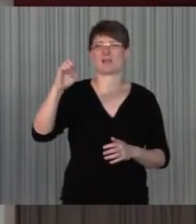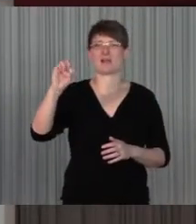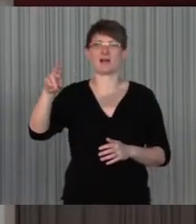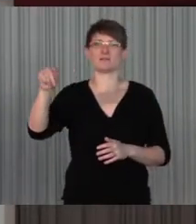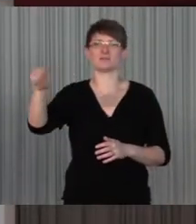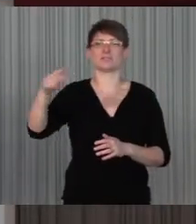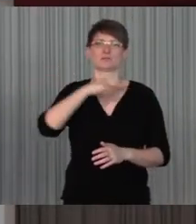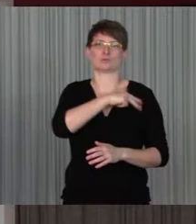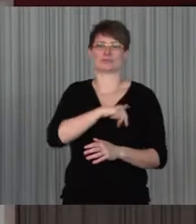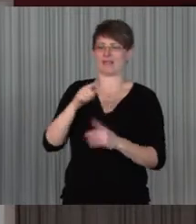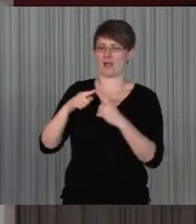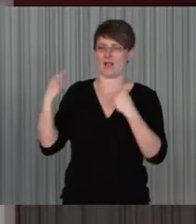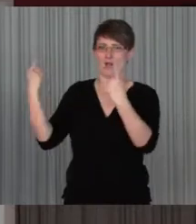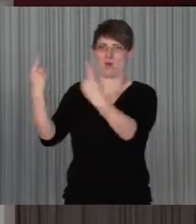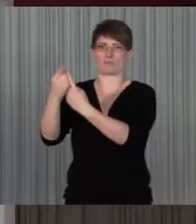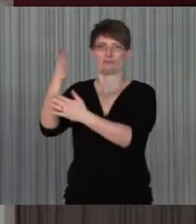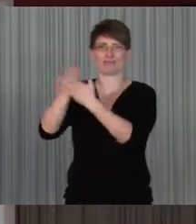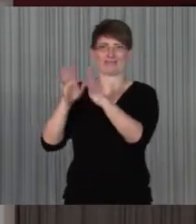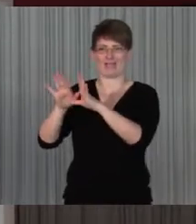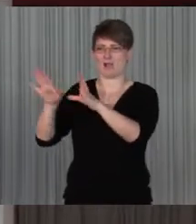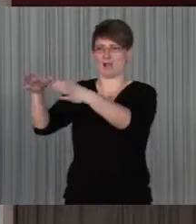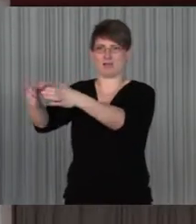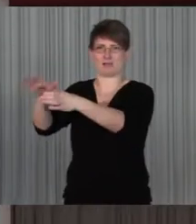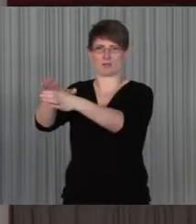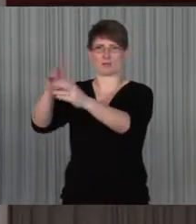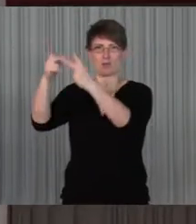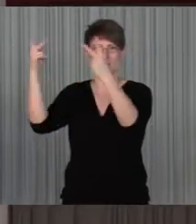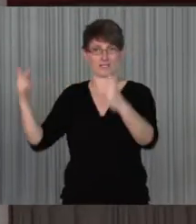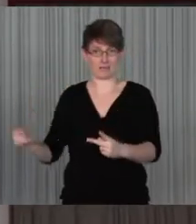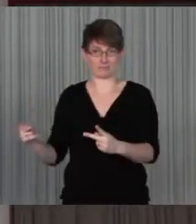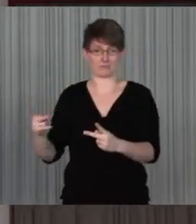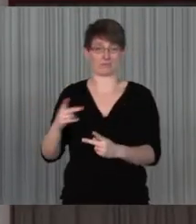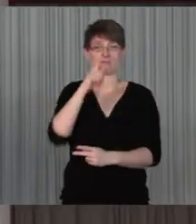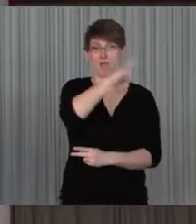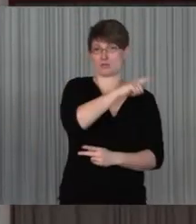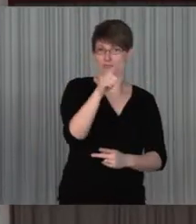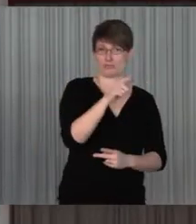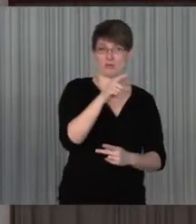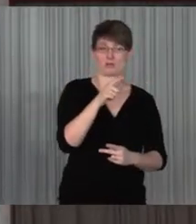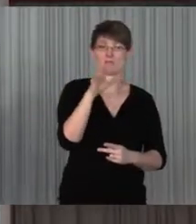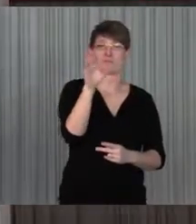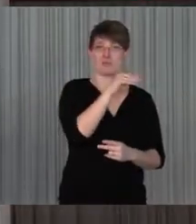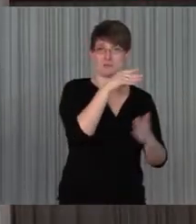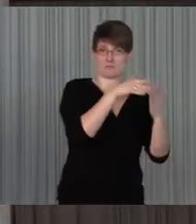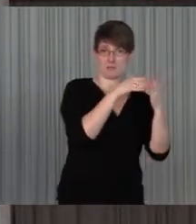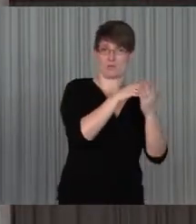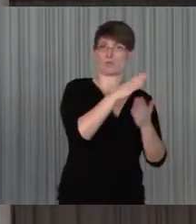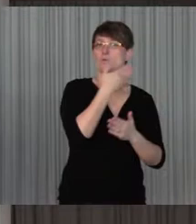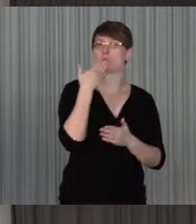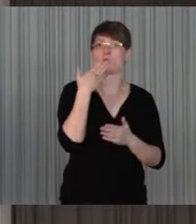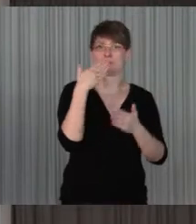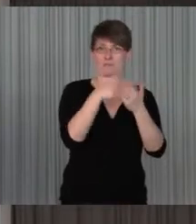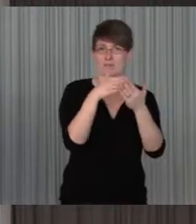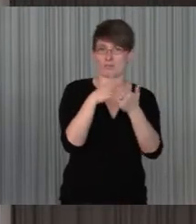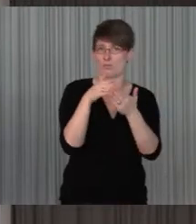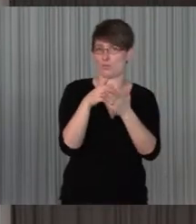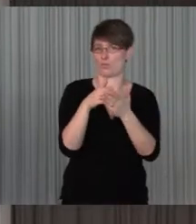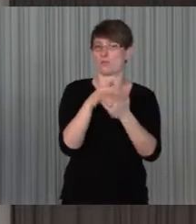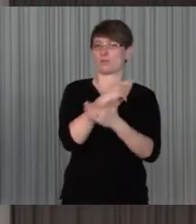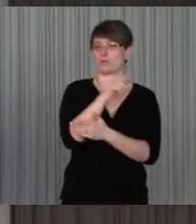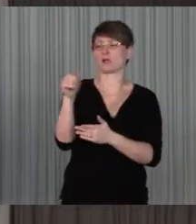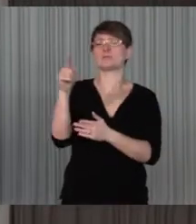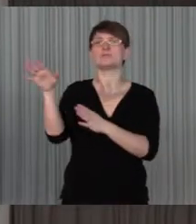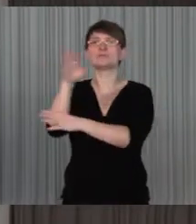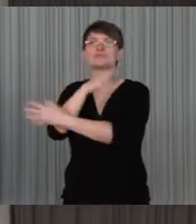Sozialraum. Das Konzept ist, dass Menschen mit und ohne Behinderung voneinander lernen und gemeinsam die Idee im